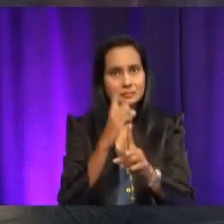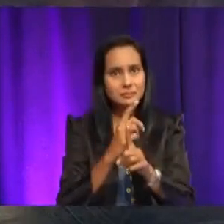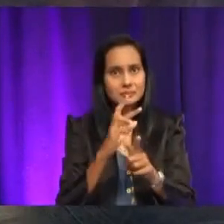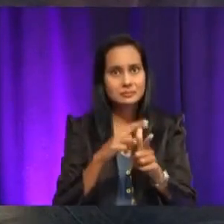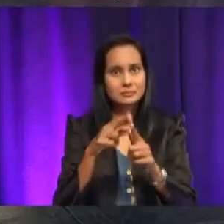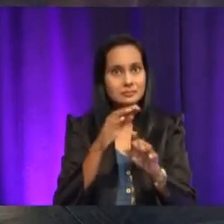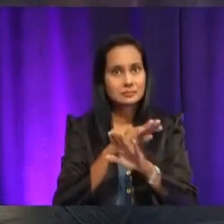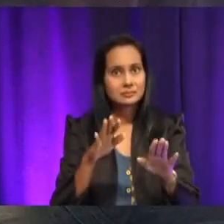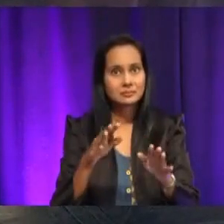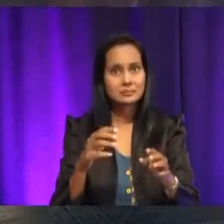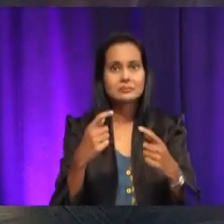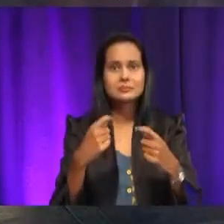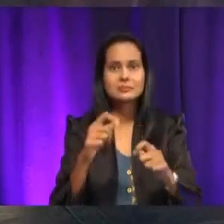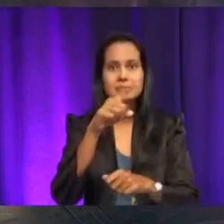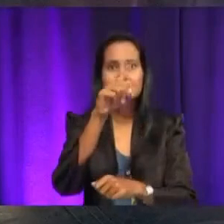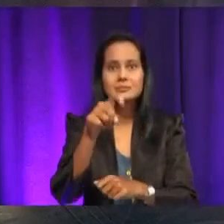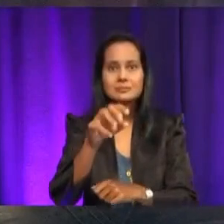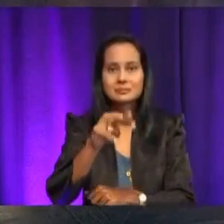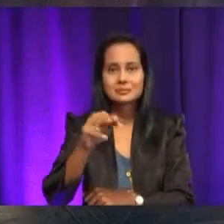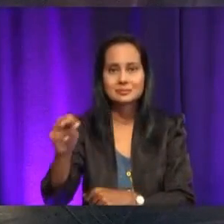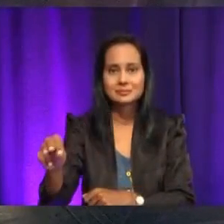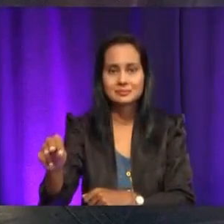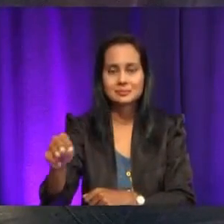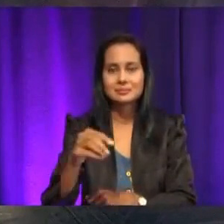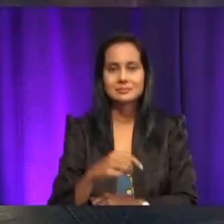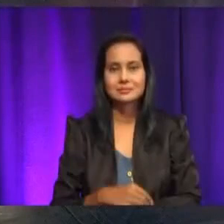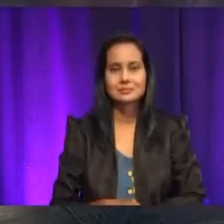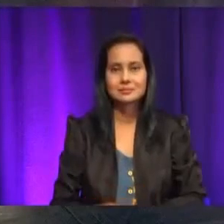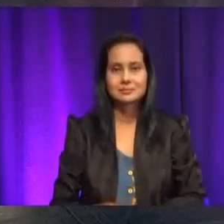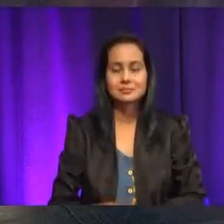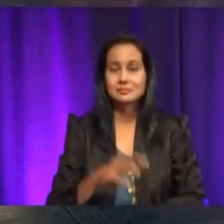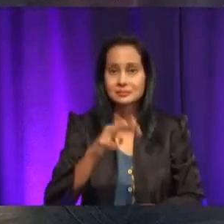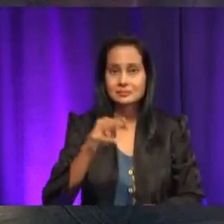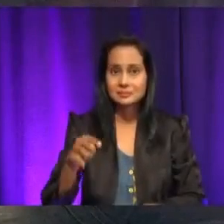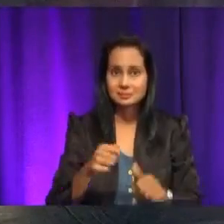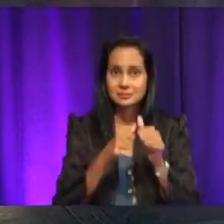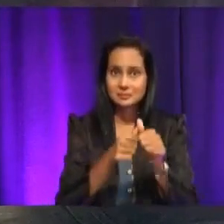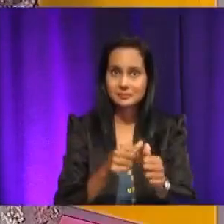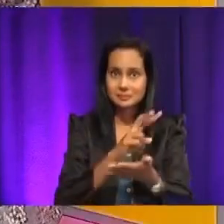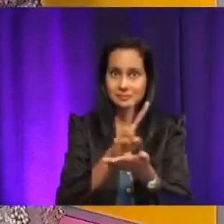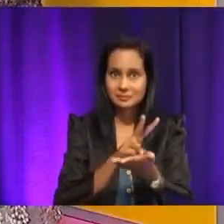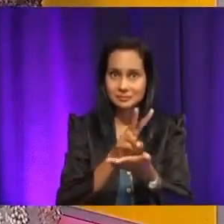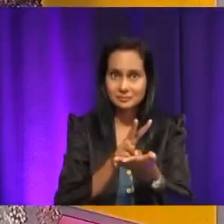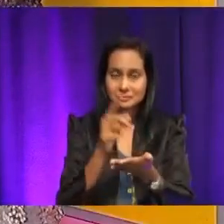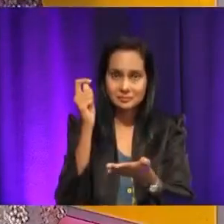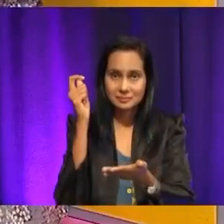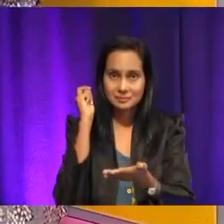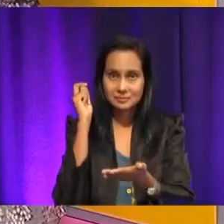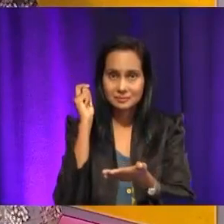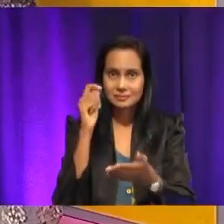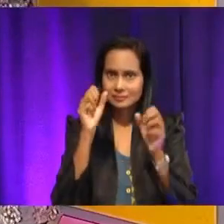cuba tanya murid-murid. Boleh? Okey, jadi murid-murid, berdasarkan video yang telah kamu tonton tadi,